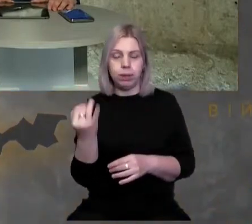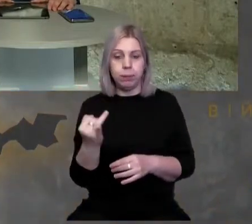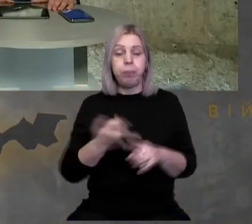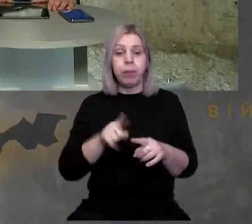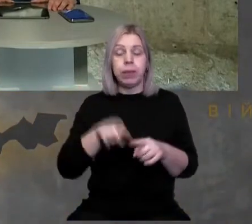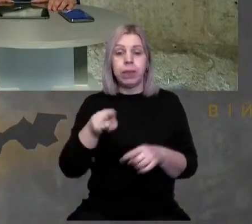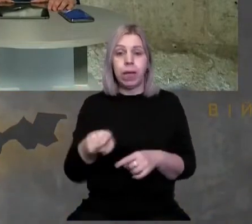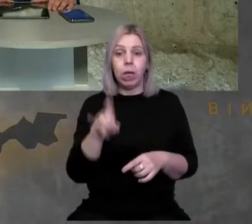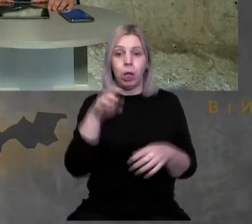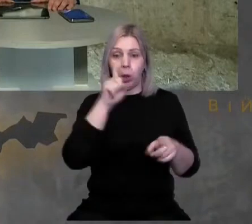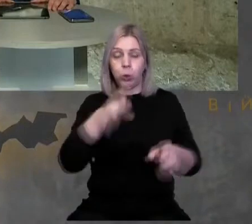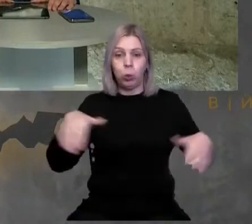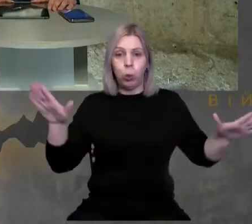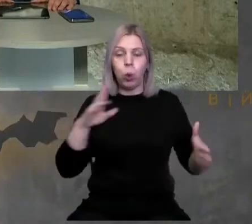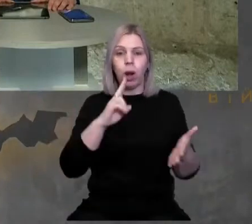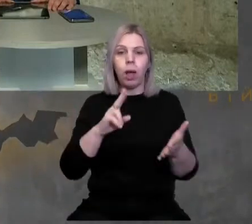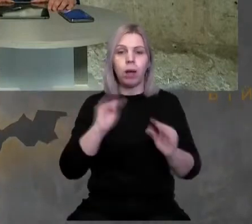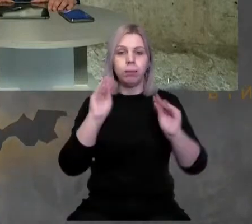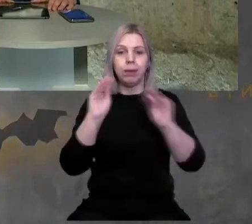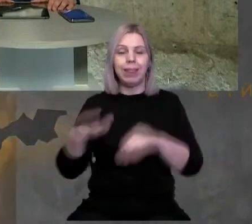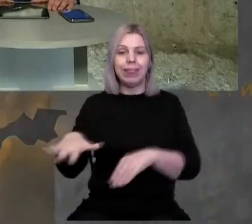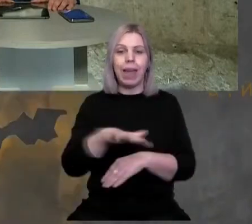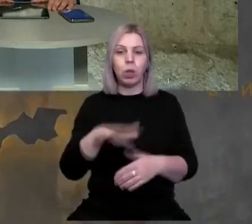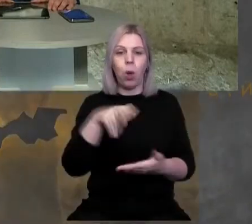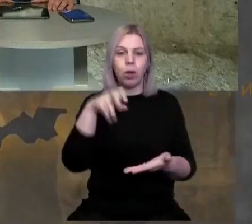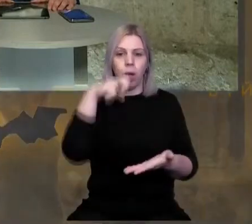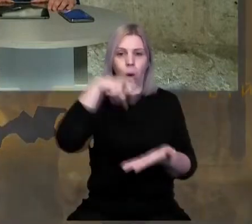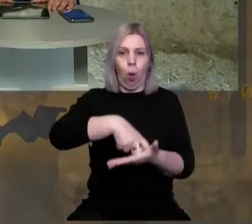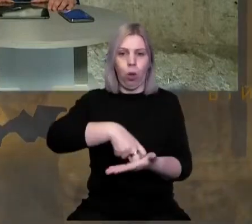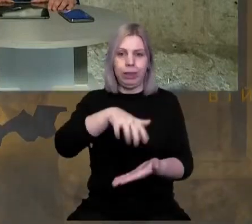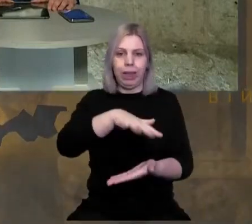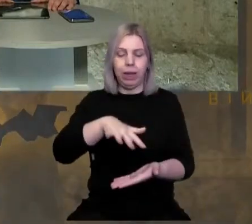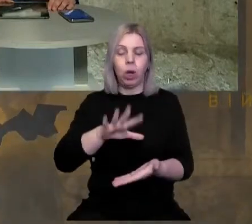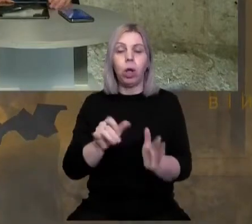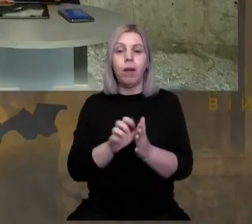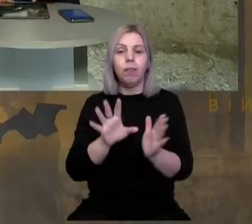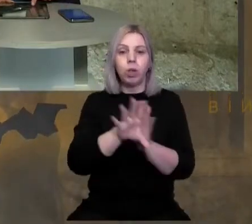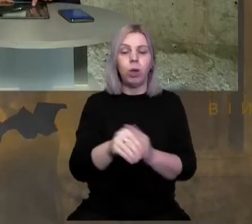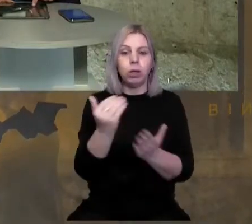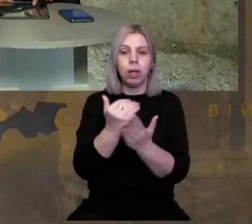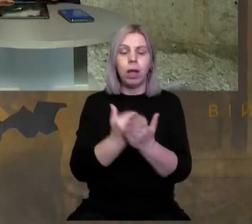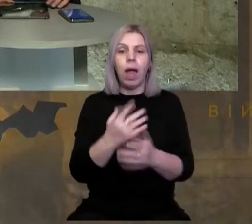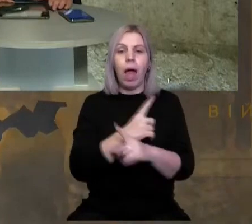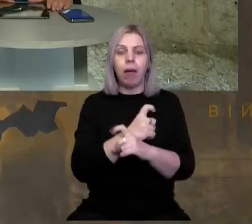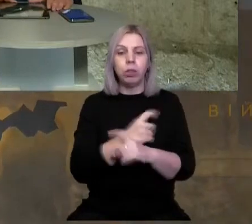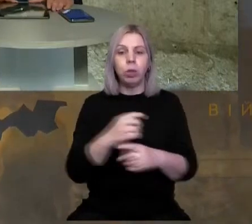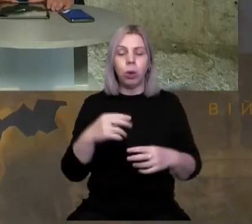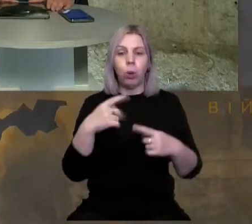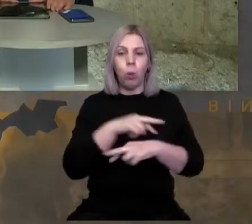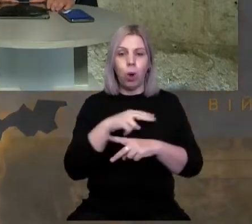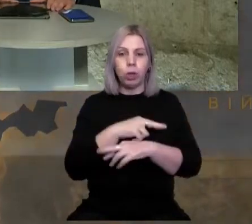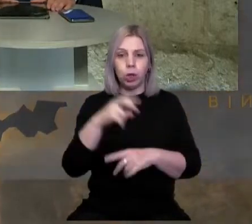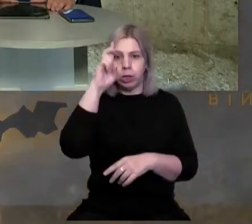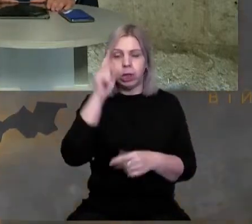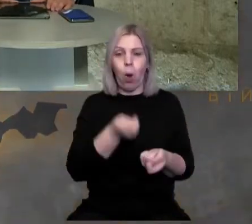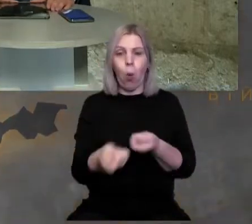такими Турулами маркували територію. Територія, яка входила до складу Австро-Угорської держави, але